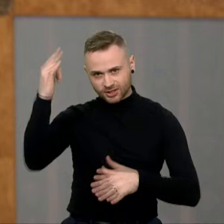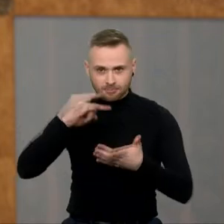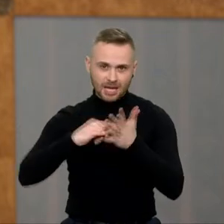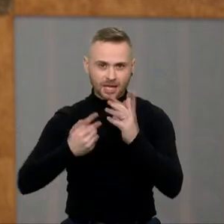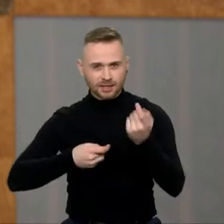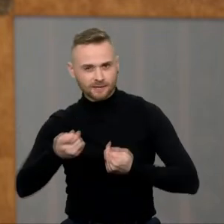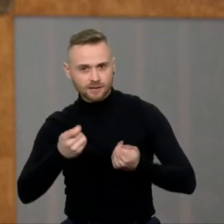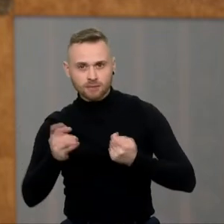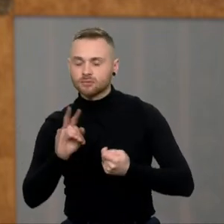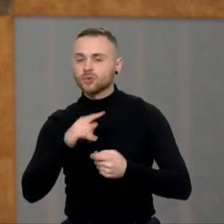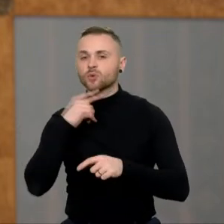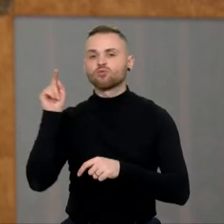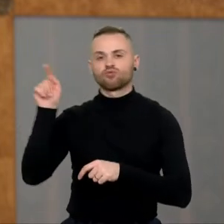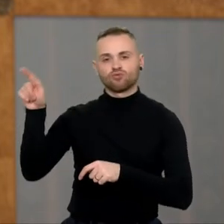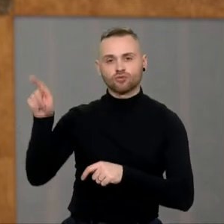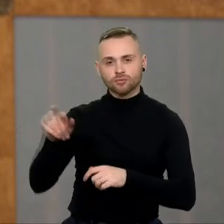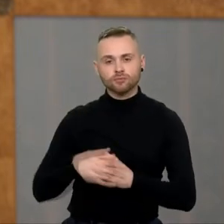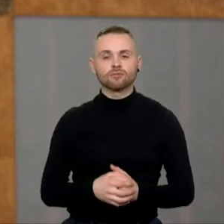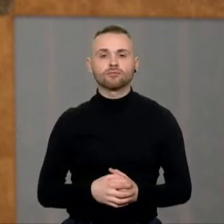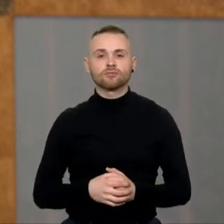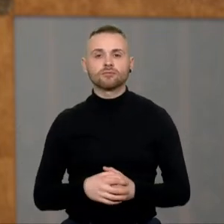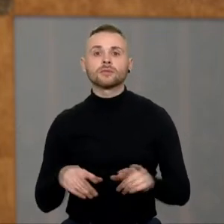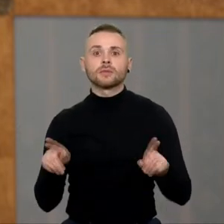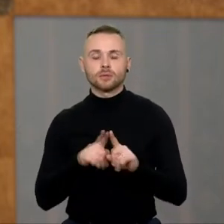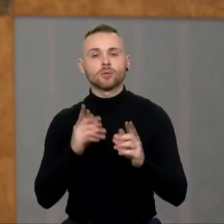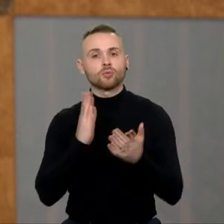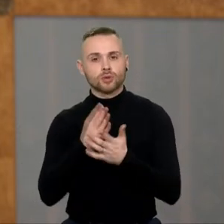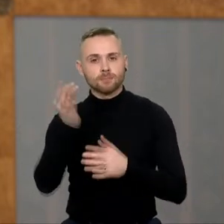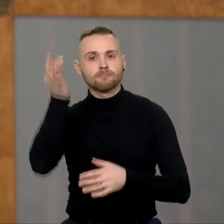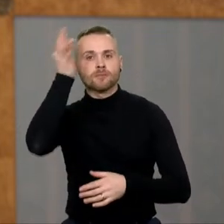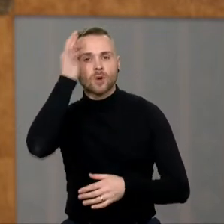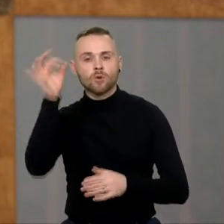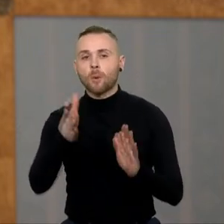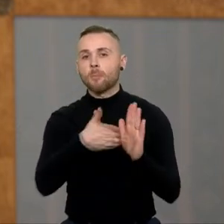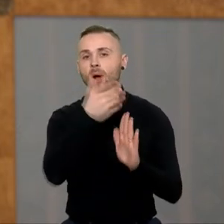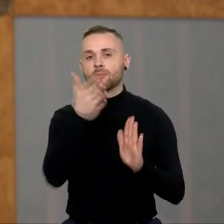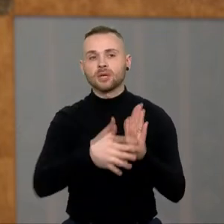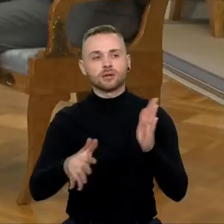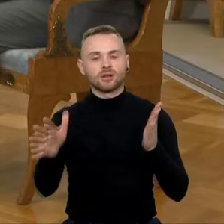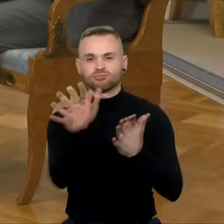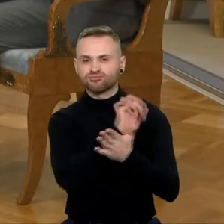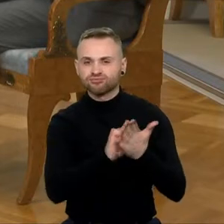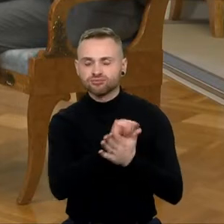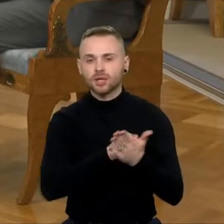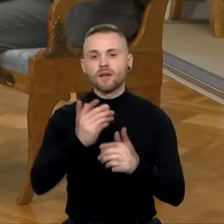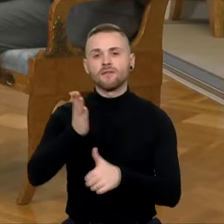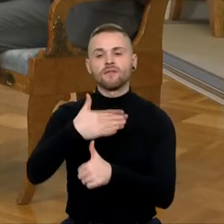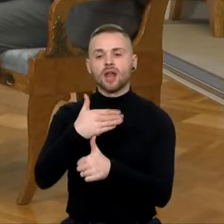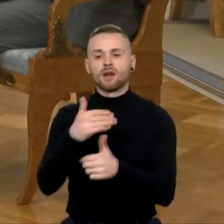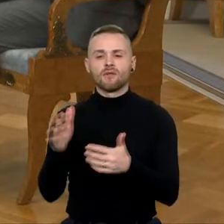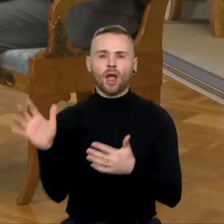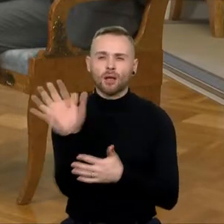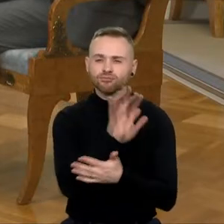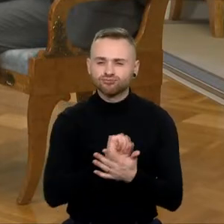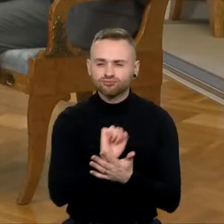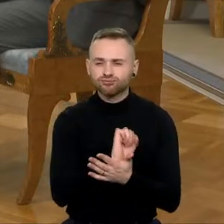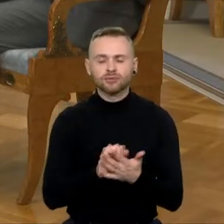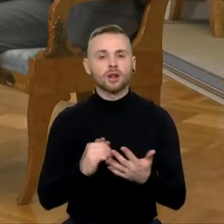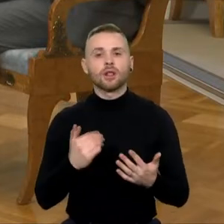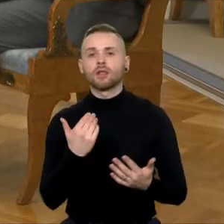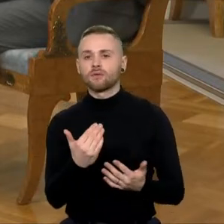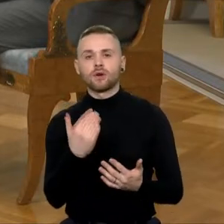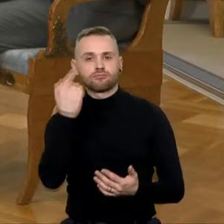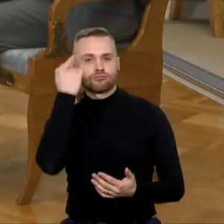prisiminkime situaciją su paminklu išniekinimu, vėliavos išniekinimu. Tai yra visas kompleksas